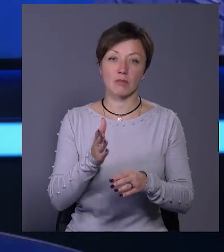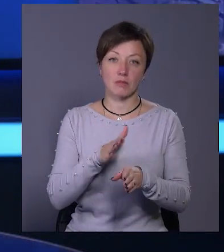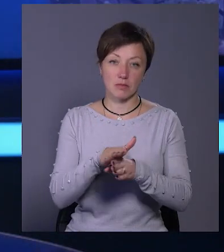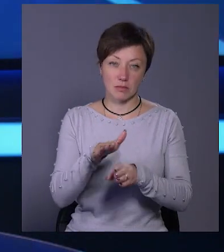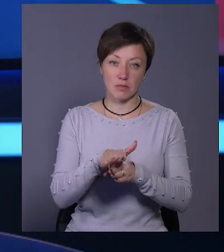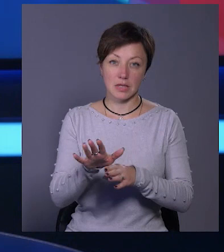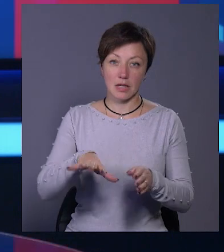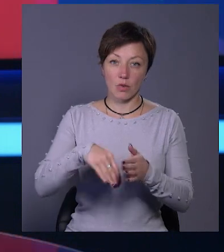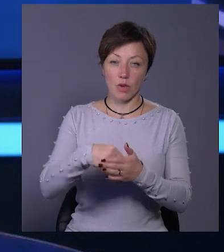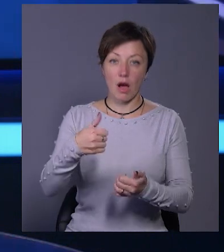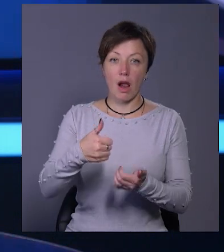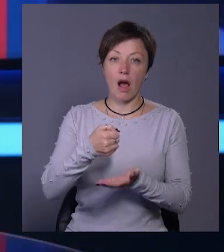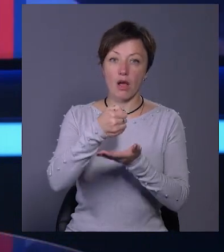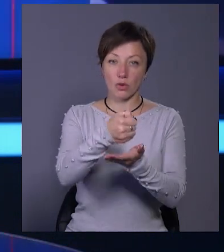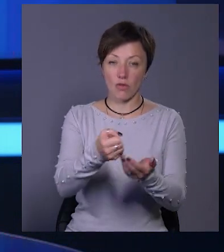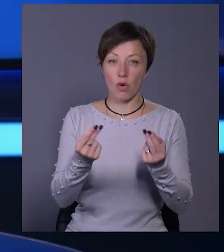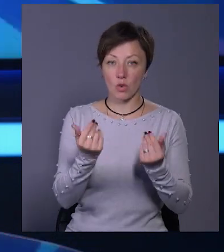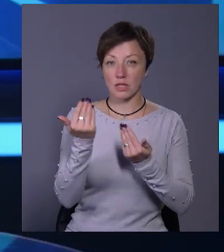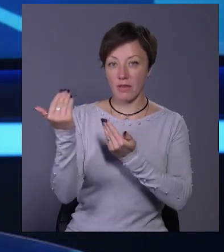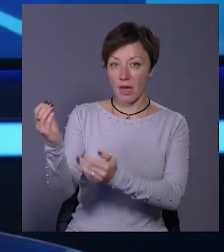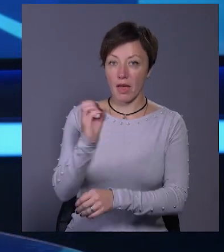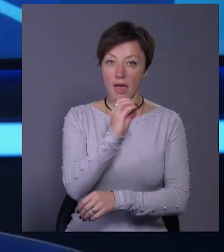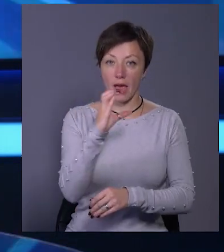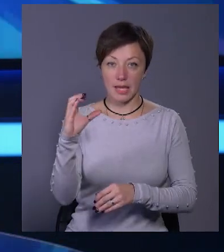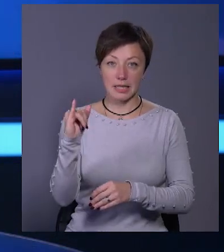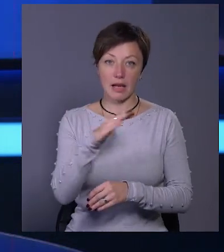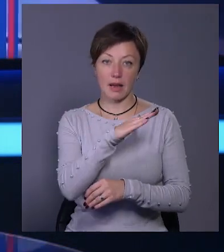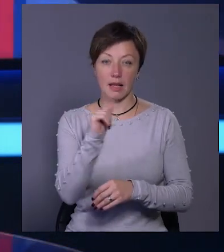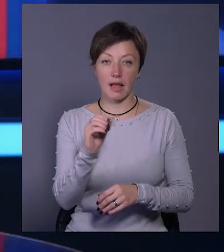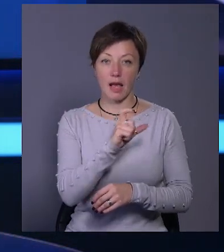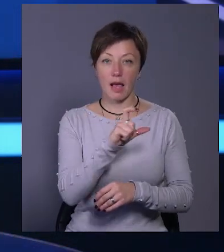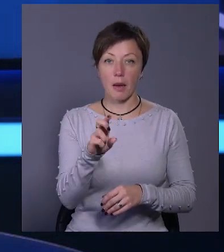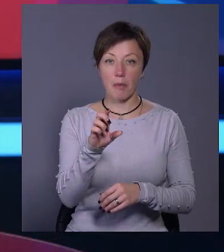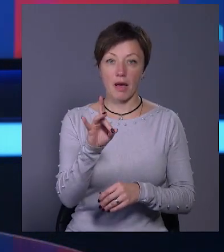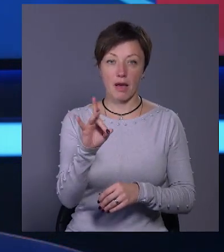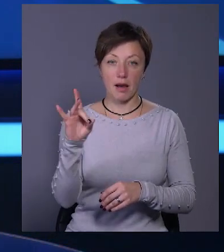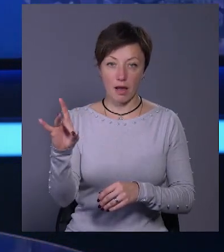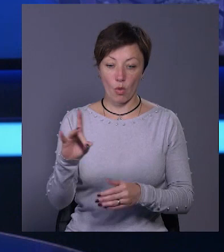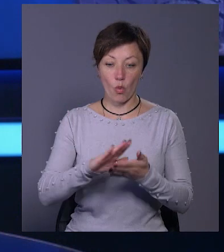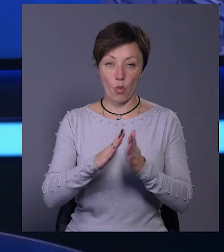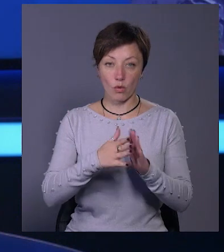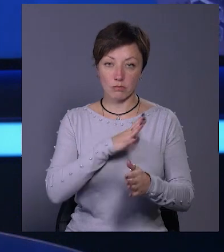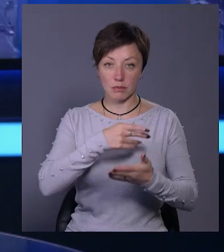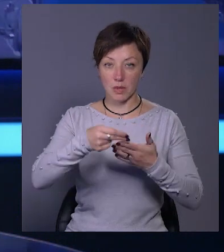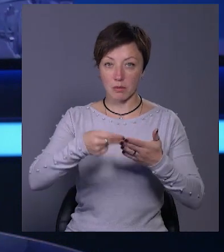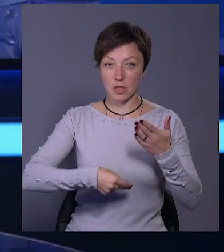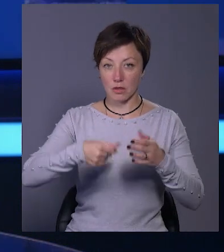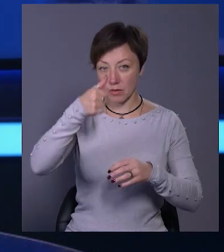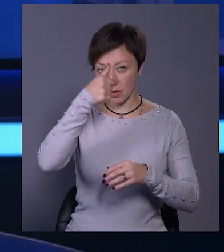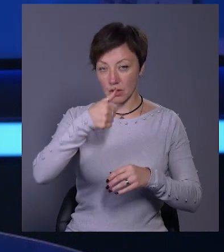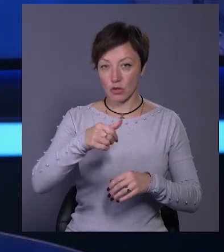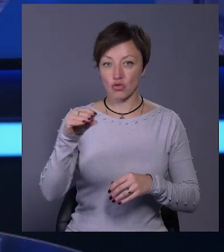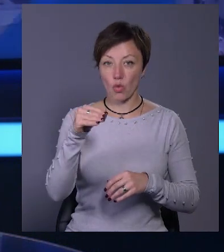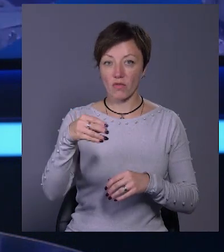за рахунок грантових коштів Європейського Союзу та кредиту ЄБРР. Угоду про це було підписано ще у жовтні